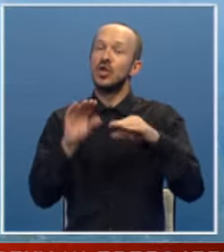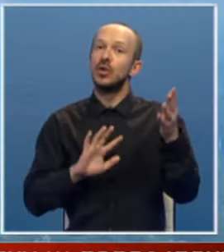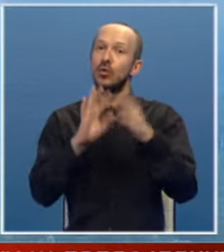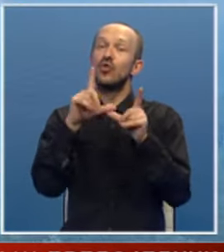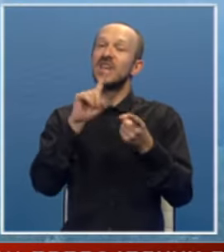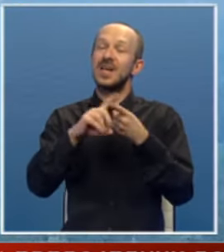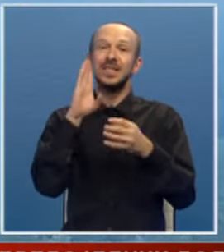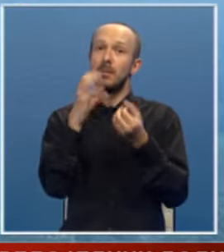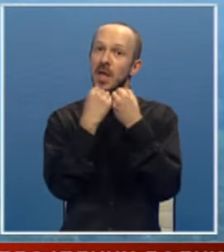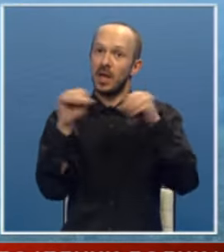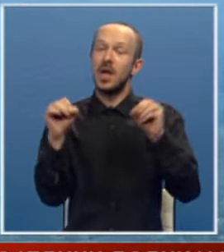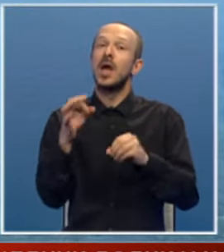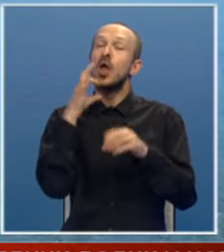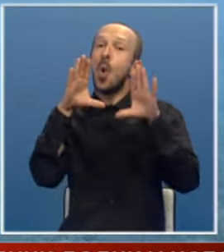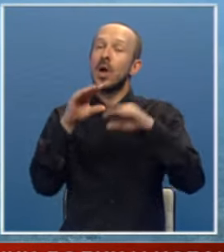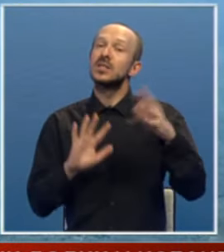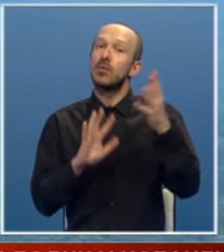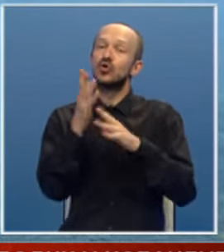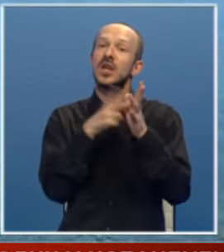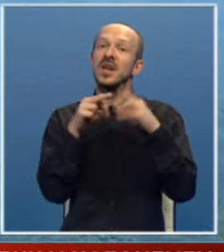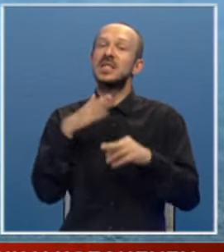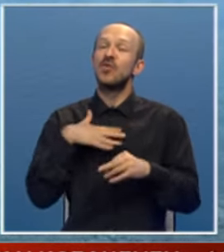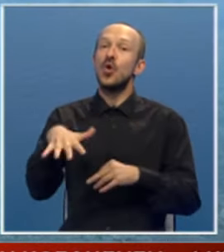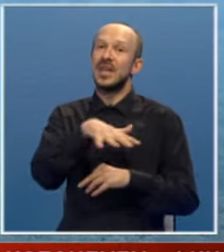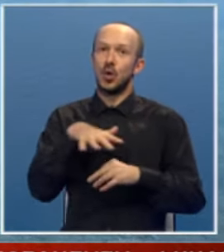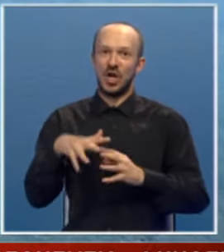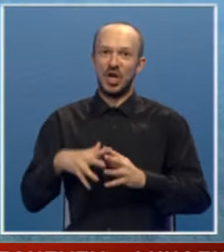požara u Federaciji BiH, čim ugasi požare na svojoj teritoriji. svojoj teritoriji.